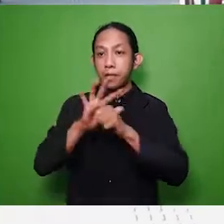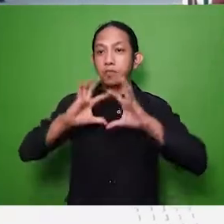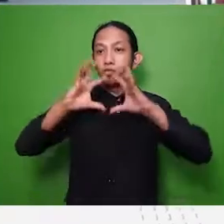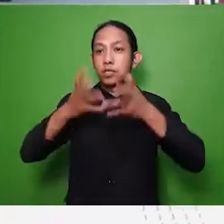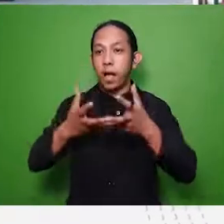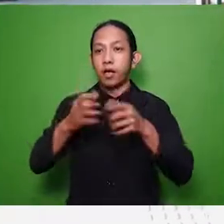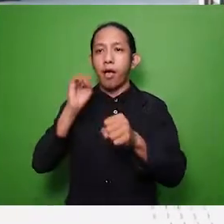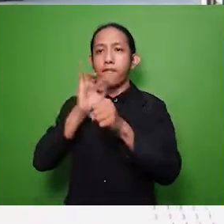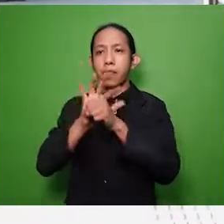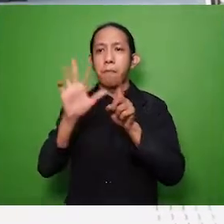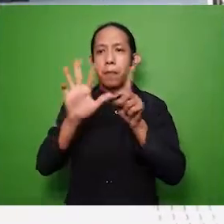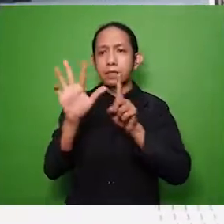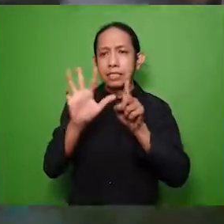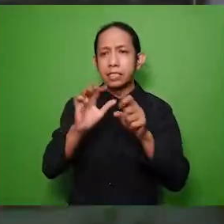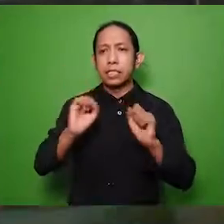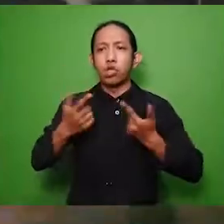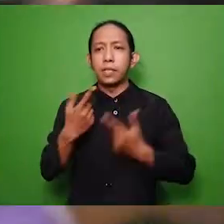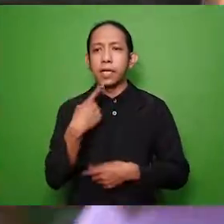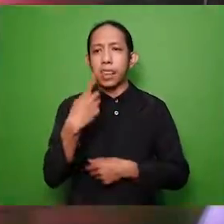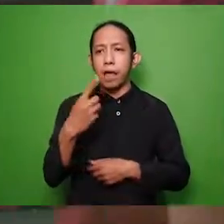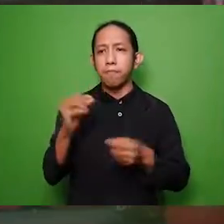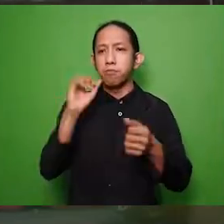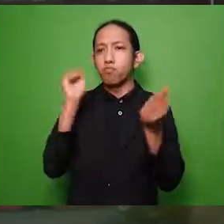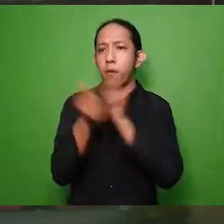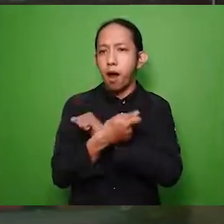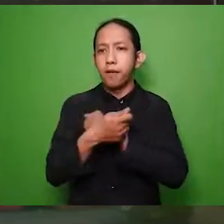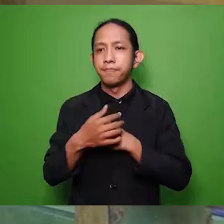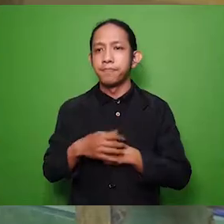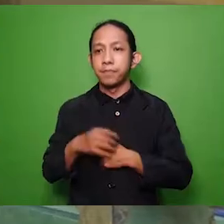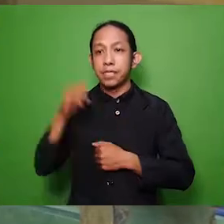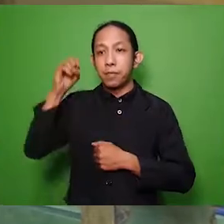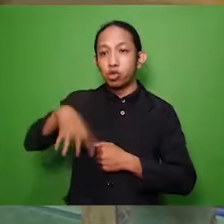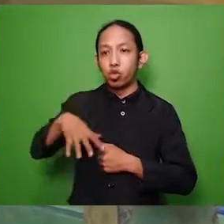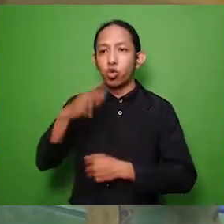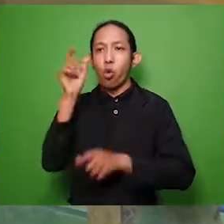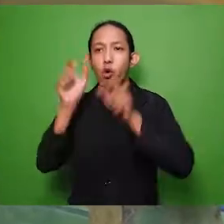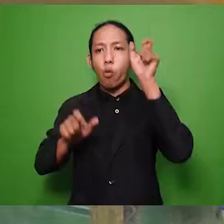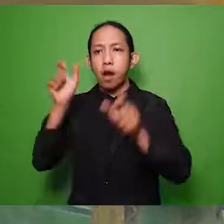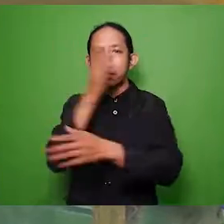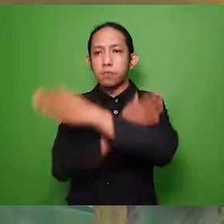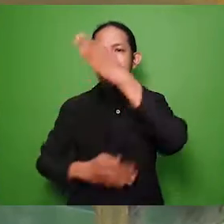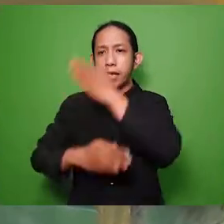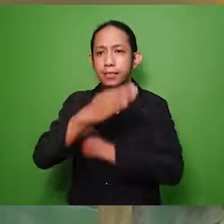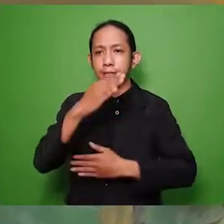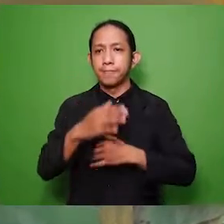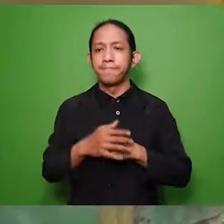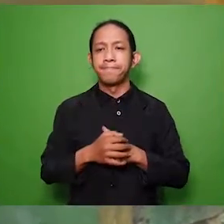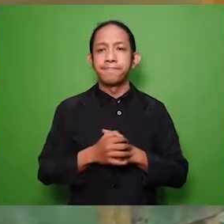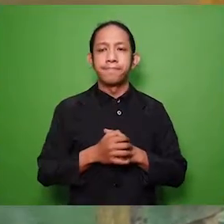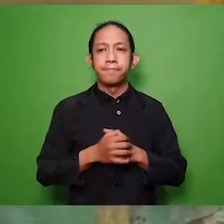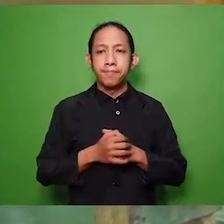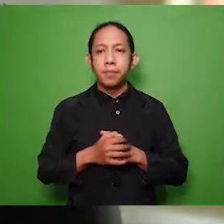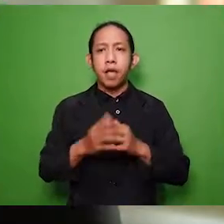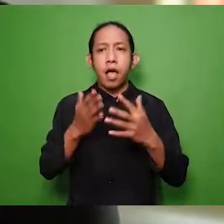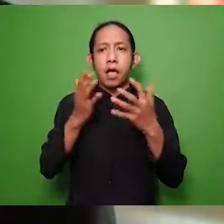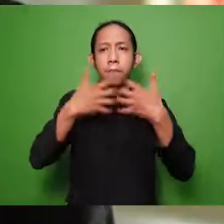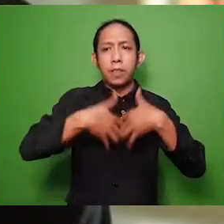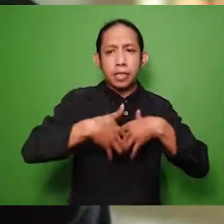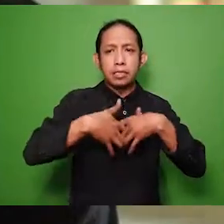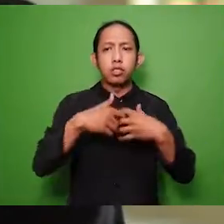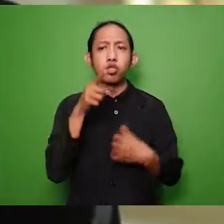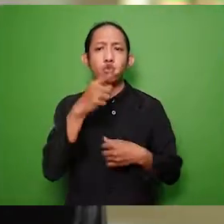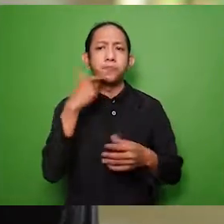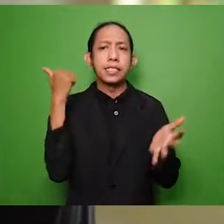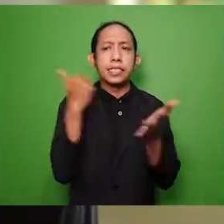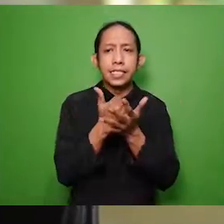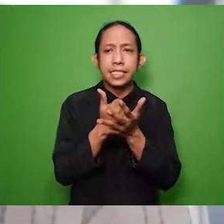Pandemi COVID-19 telah mengubah kehidupan kita. Tidak terkecuali para penyandang disabilitas. Beradaptasi